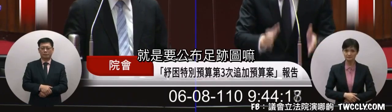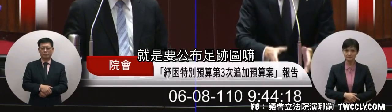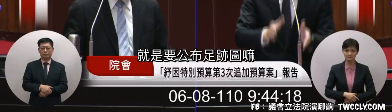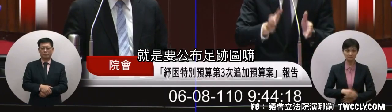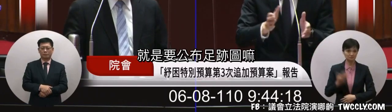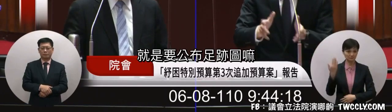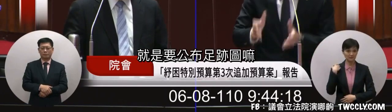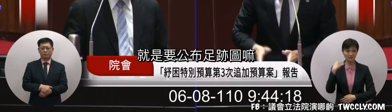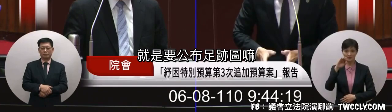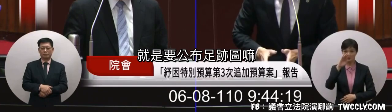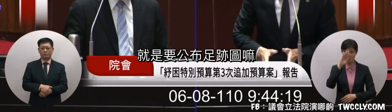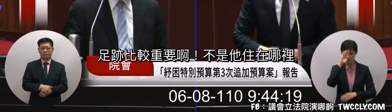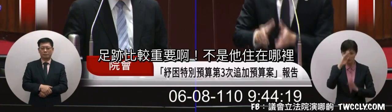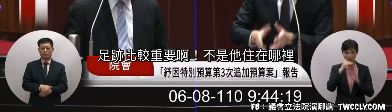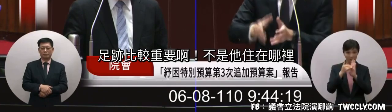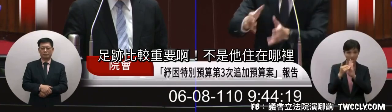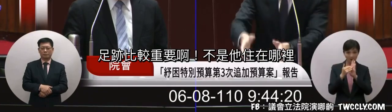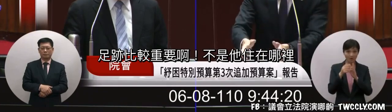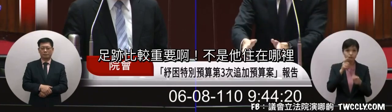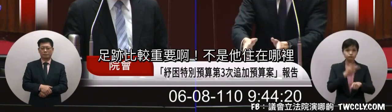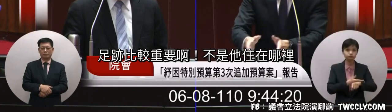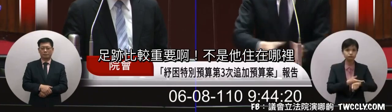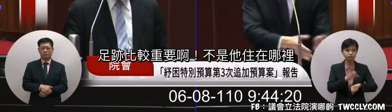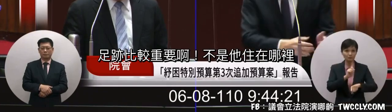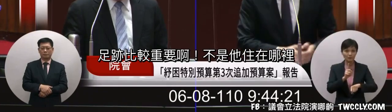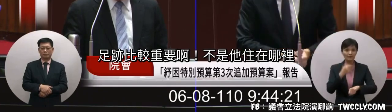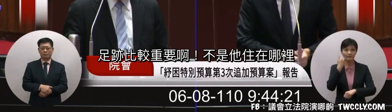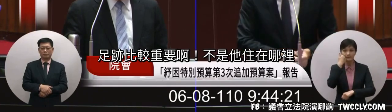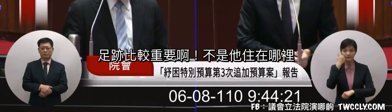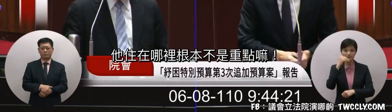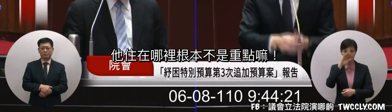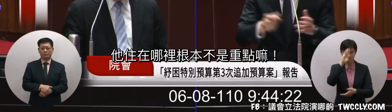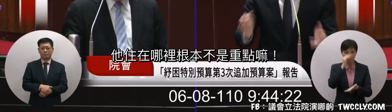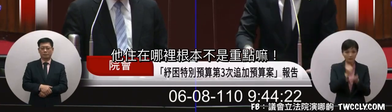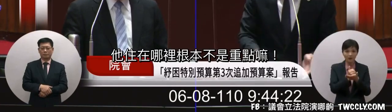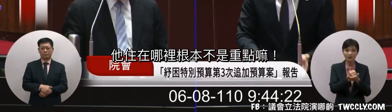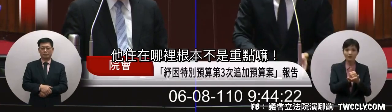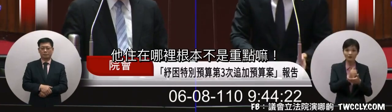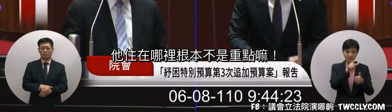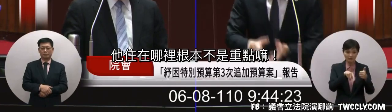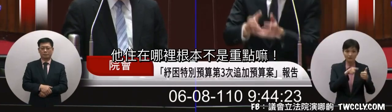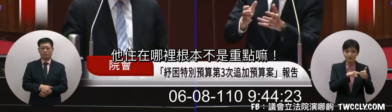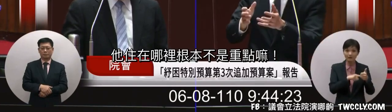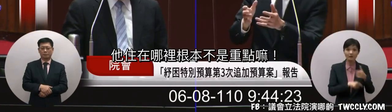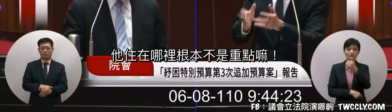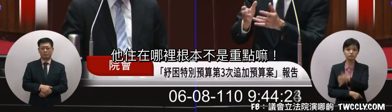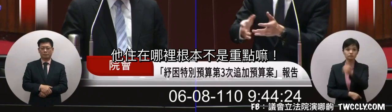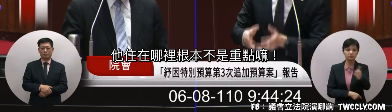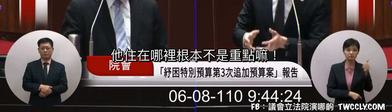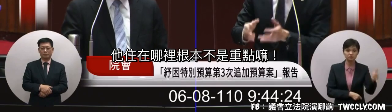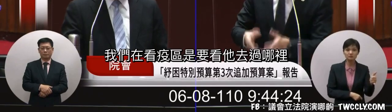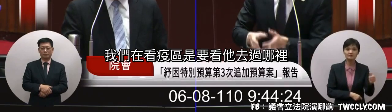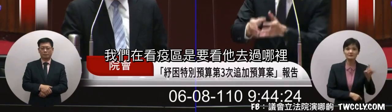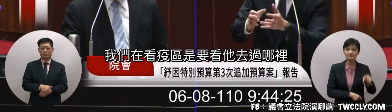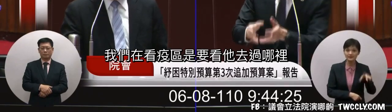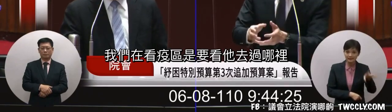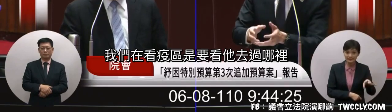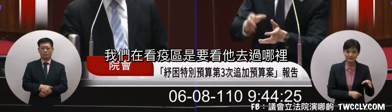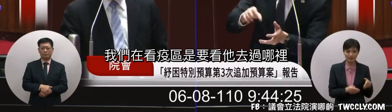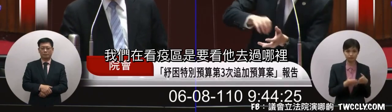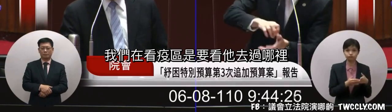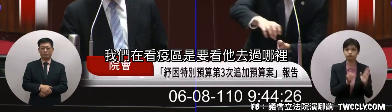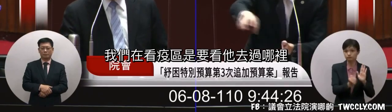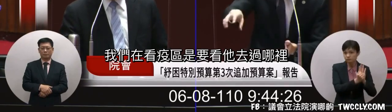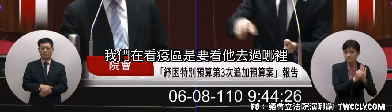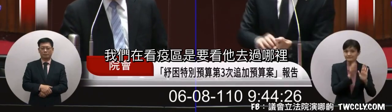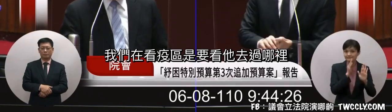要公布足跡圖腳架比較重要不是他住在座他住在座根本不是重點我們要看這個要